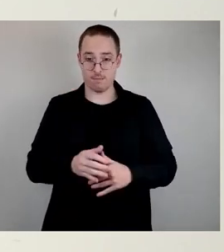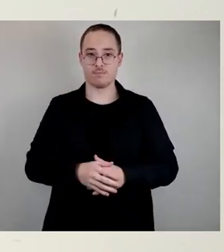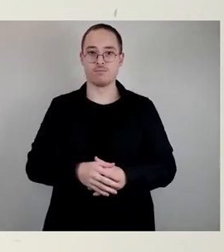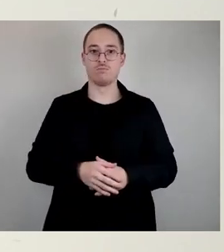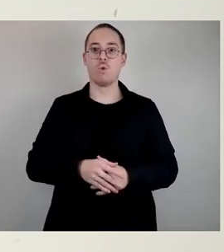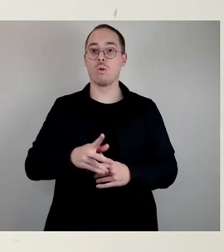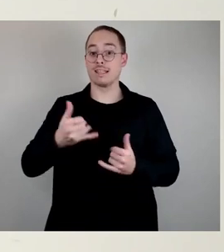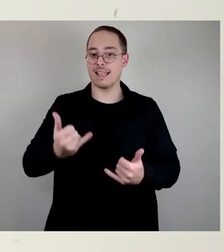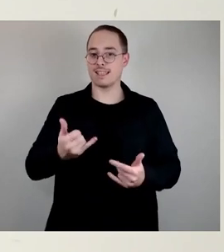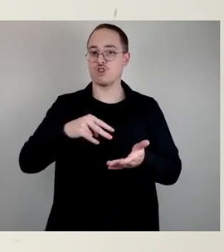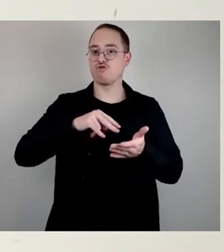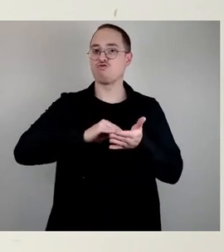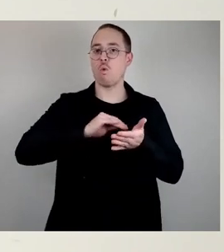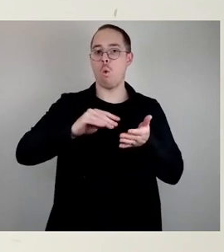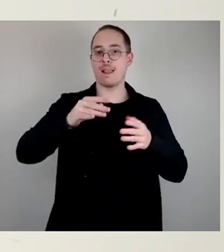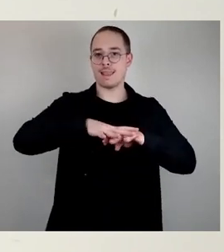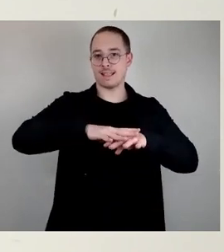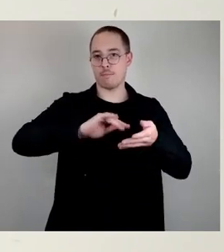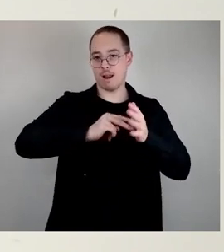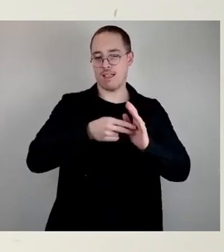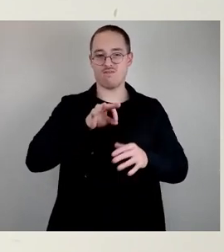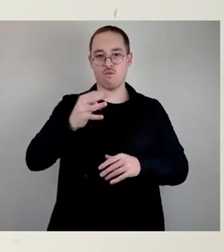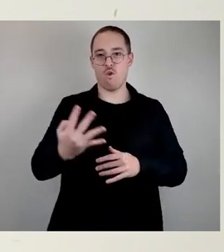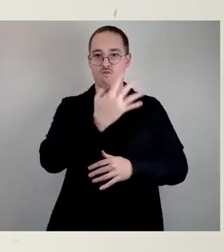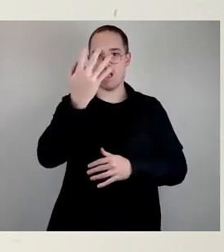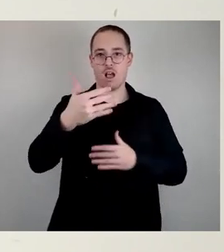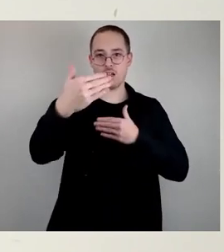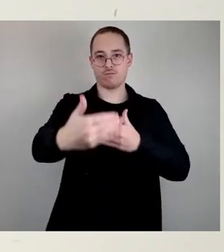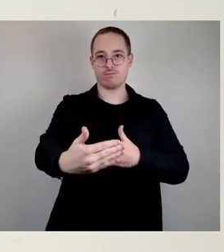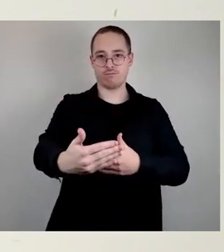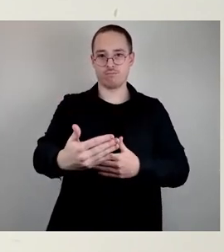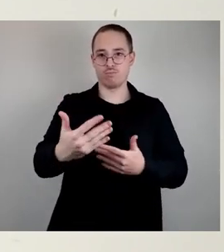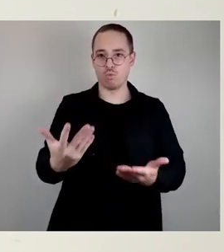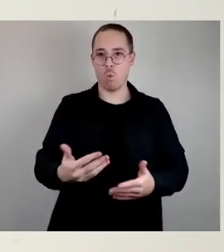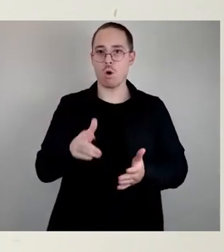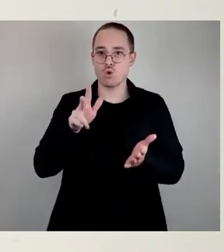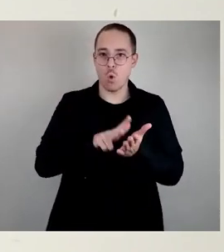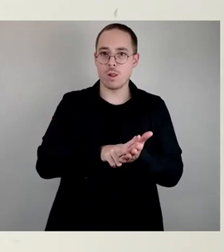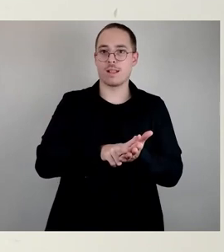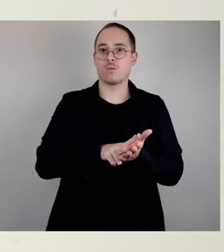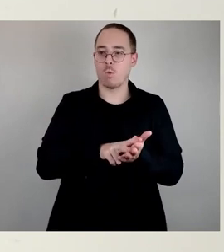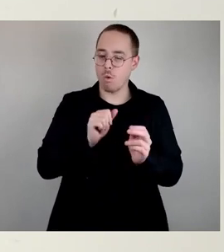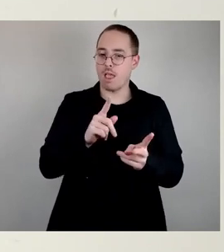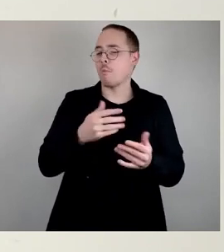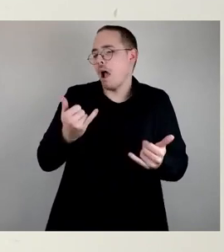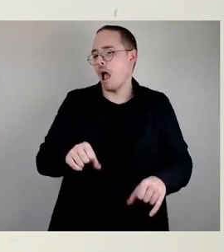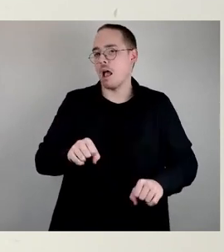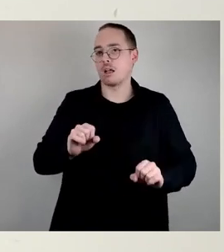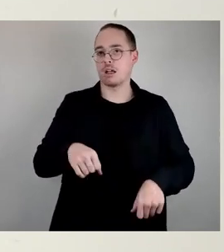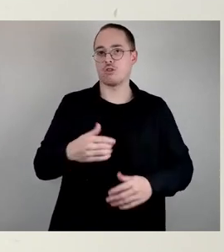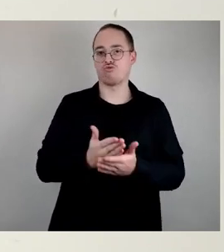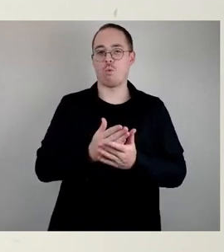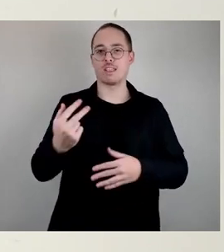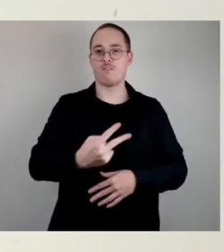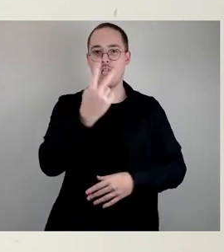Jahre angelegt ist, ich hatte es ja vorhin in der Einbringung gesagt, werden wir ohnehin nach zwei Jahren, aber durchaus auch schon ehren, uns das anschauen, ob dann